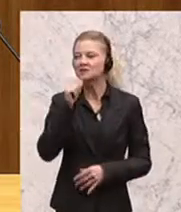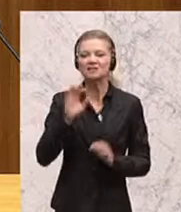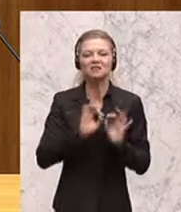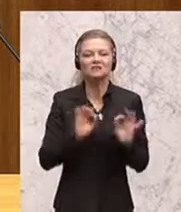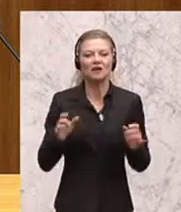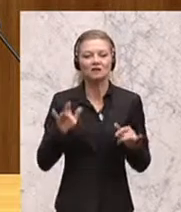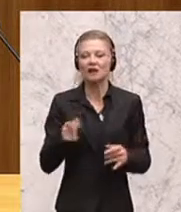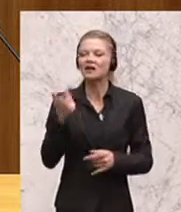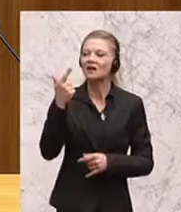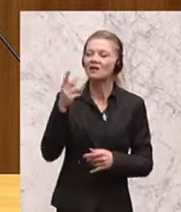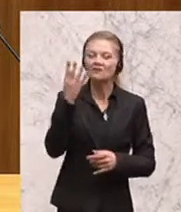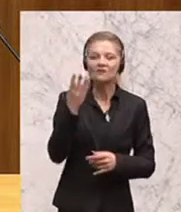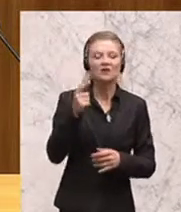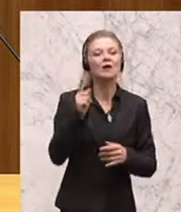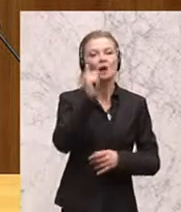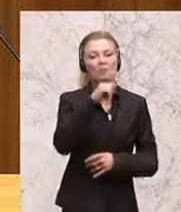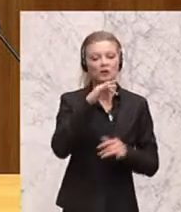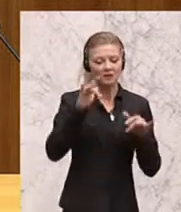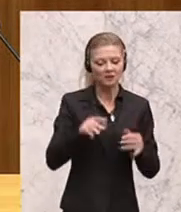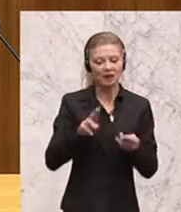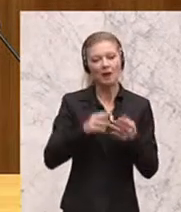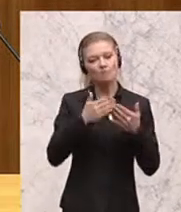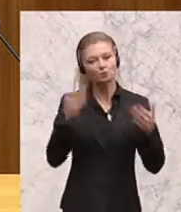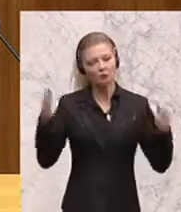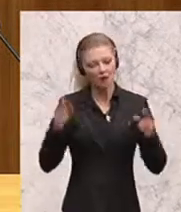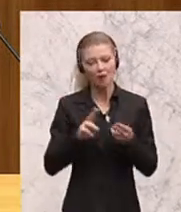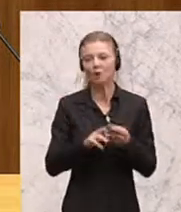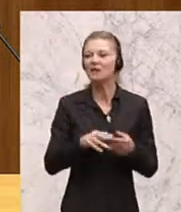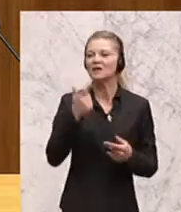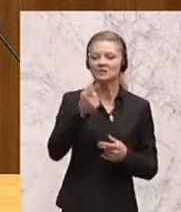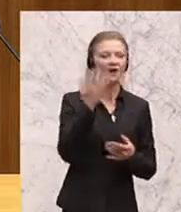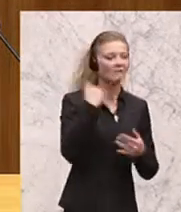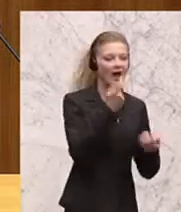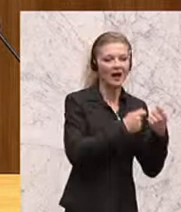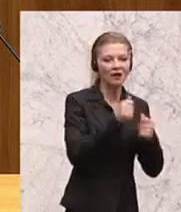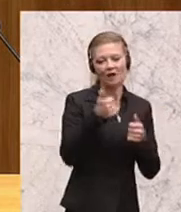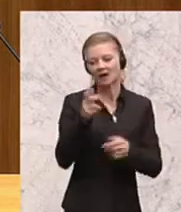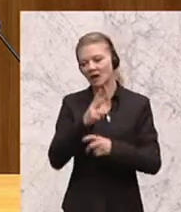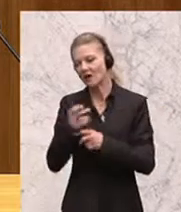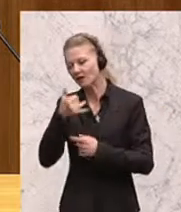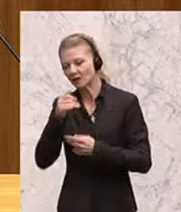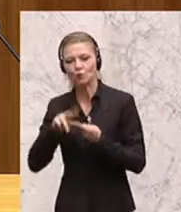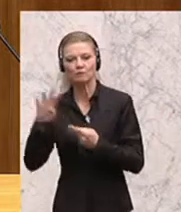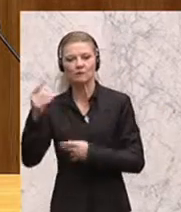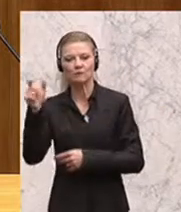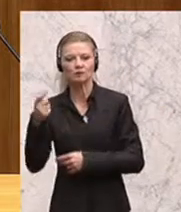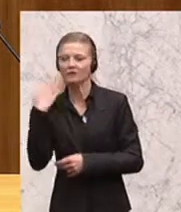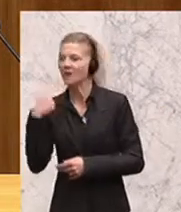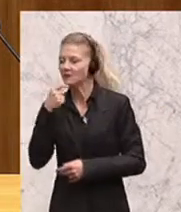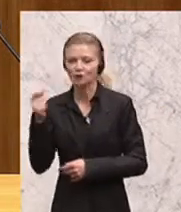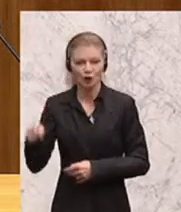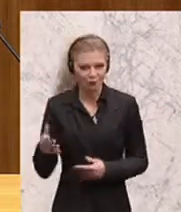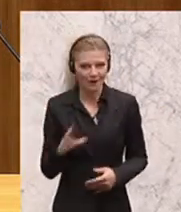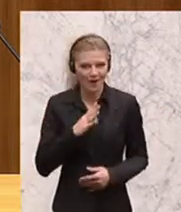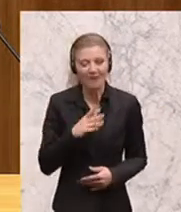zwei auf einen Kaffee, einer gerade was zum Essen einkauft hat und der vierte gar nicht gekommen ist, das ist ein sicherheitspolitischer Mangel. Aber trotz alledem, auch wenn die